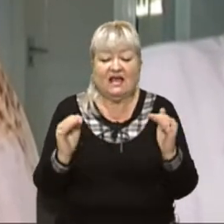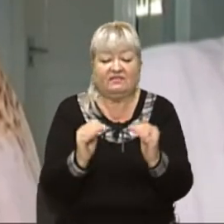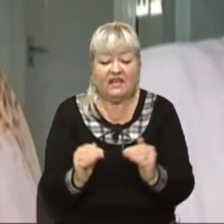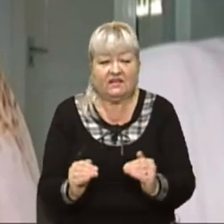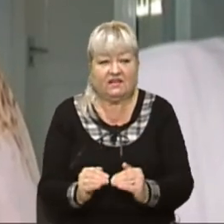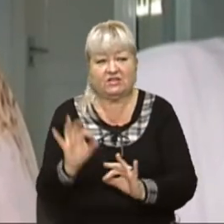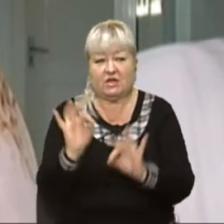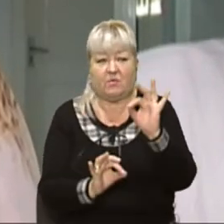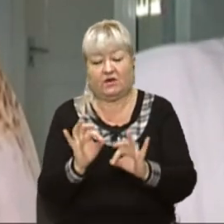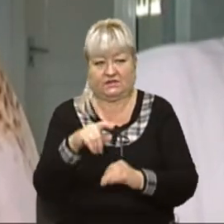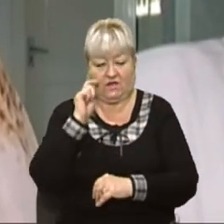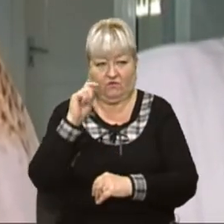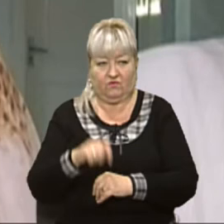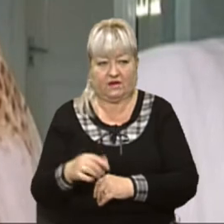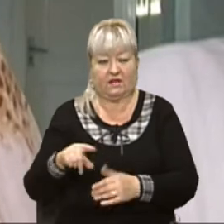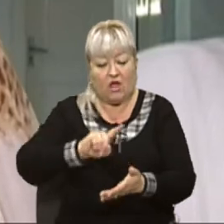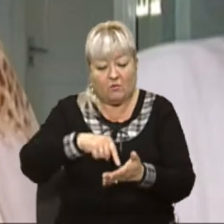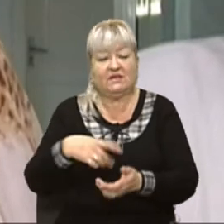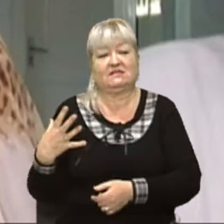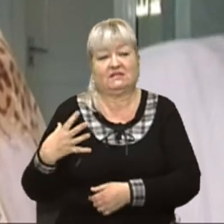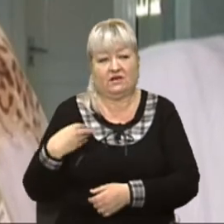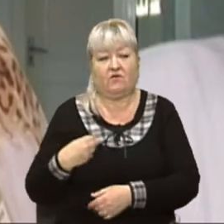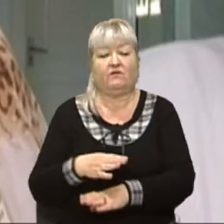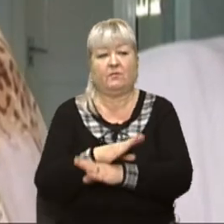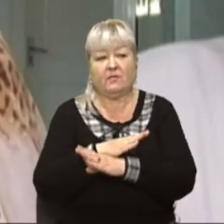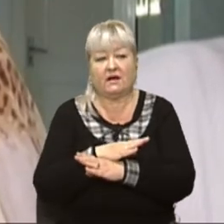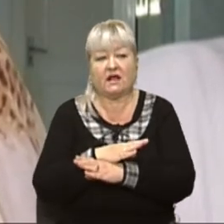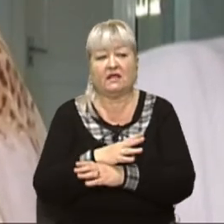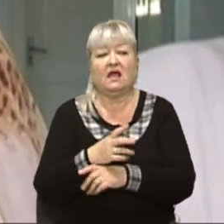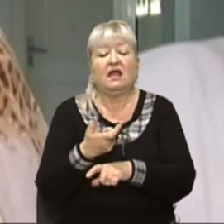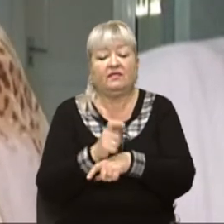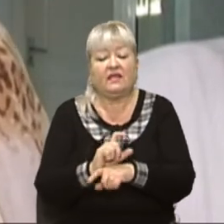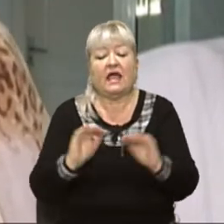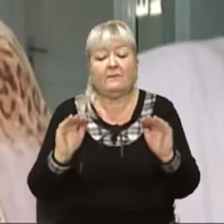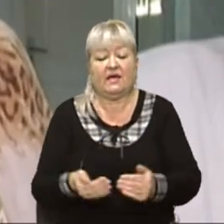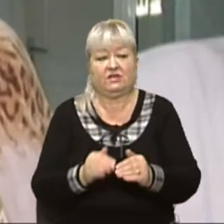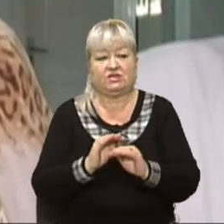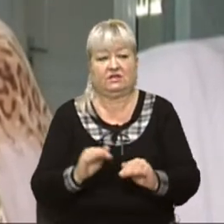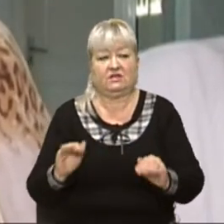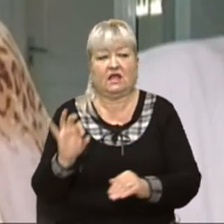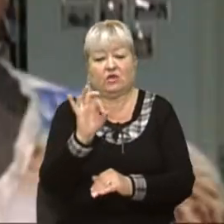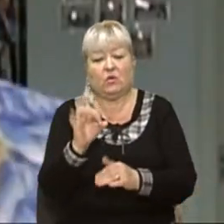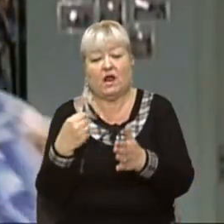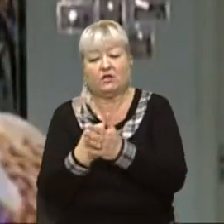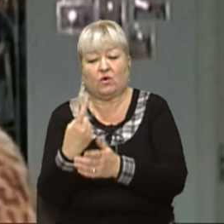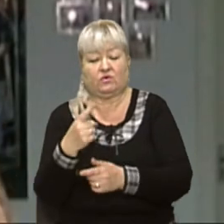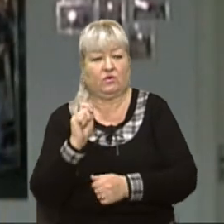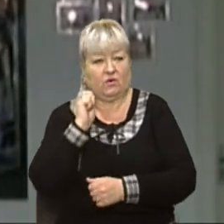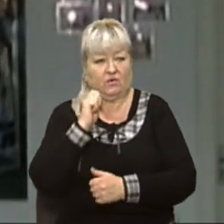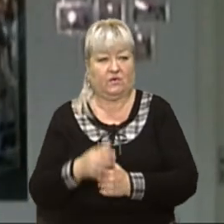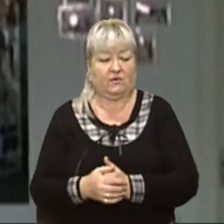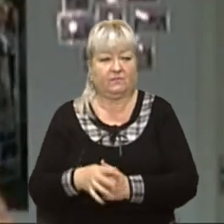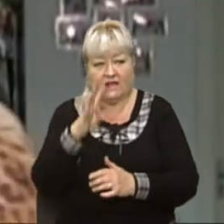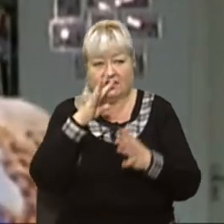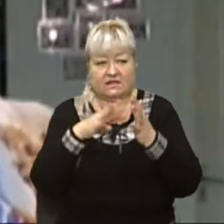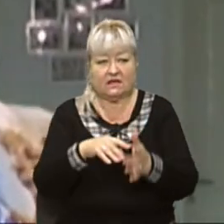в Україні. Тобто в місті Львові помирає найменше дітей у віці від нуля до одного року. Минулого року за